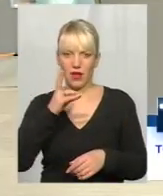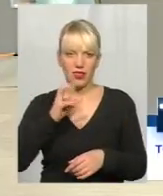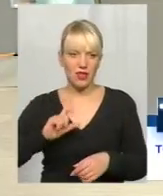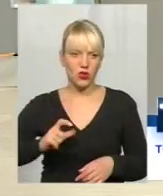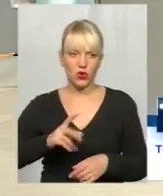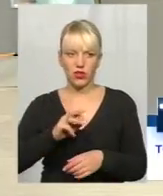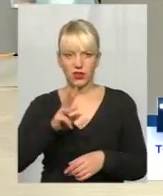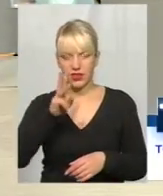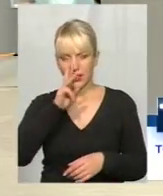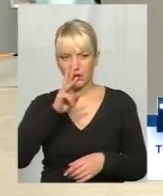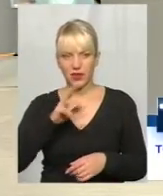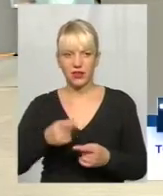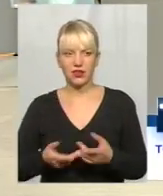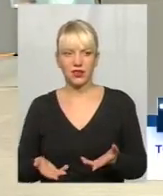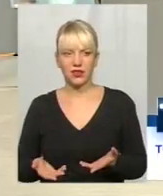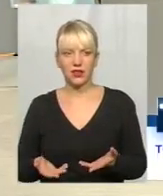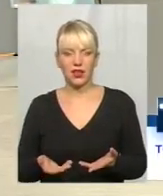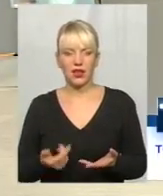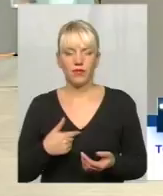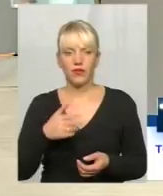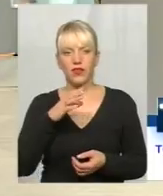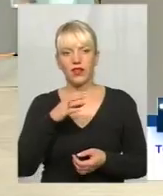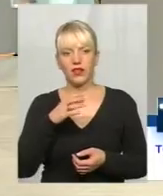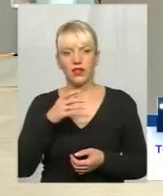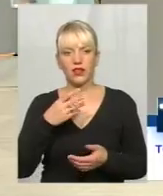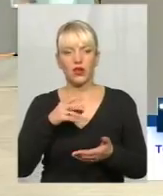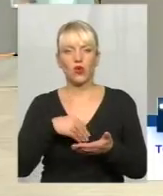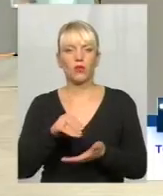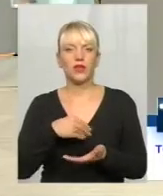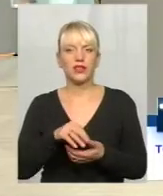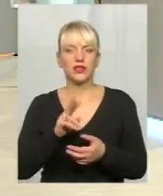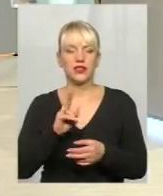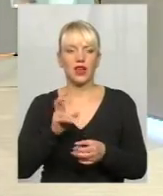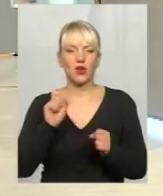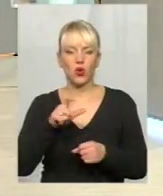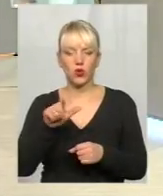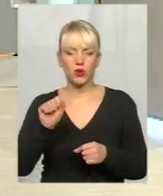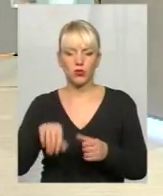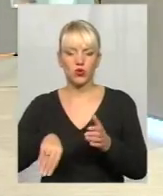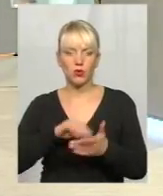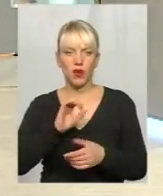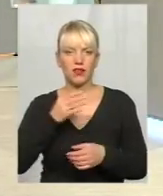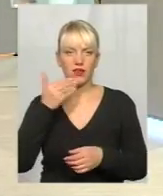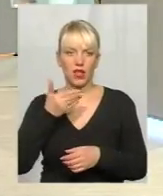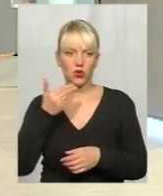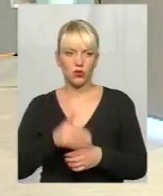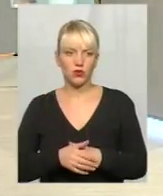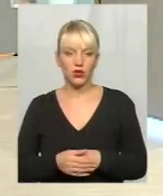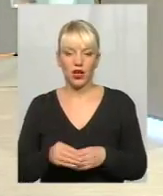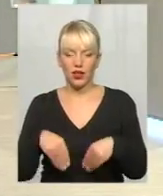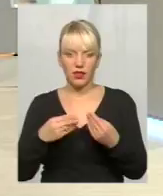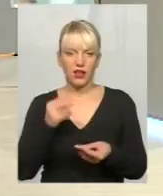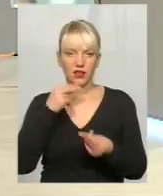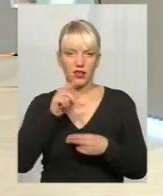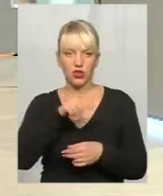ні... Пані Олентіна, а може ти, може ти, пані Олентіна... Поклятися на Юршку, людям дайте робочі місця,